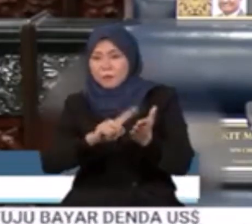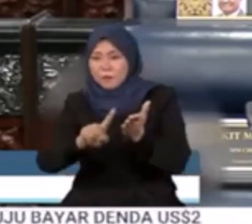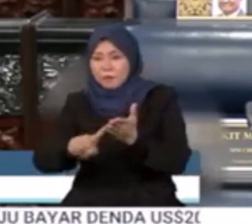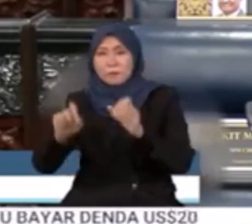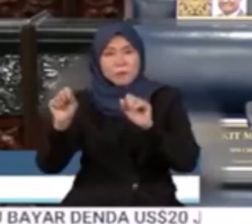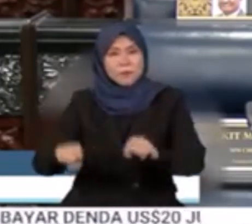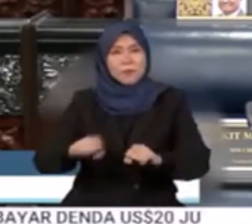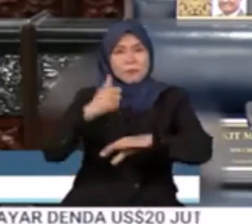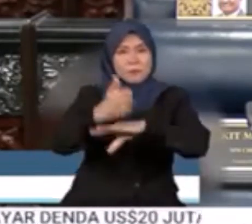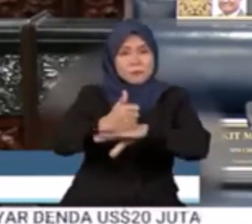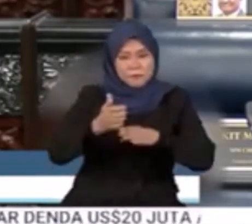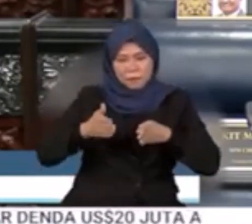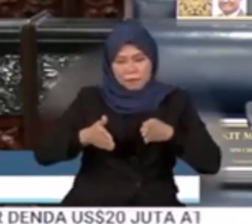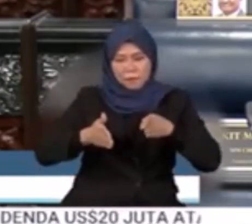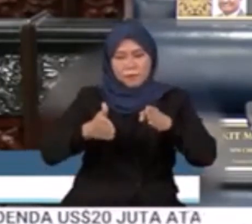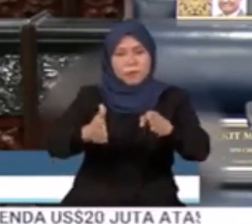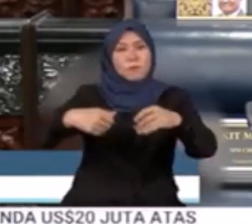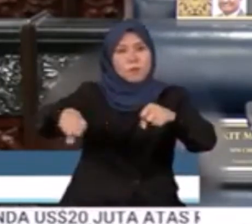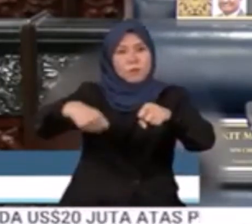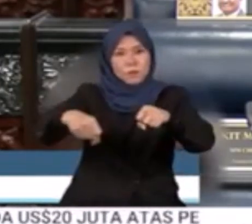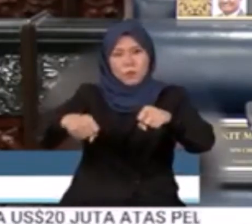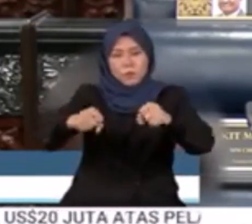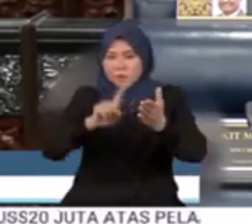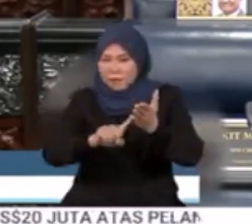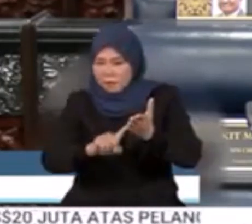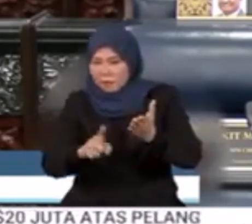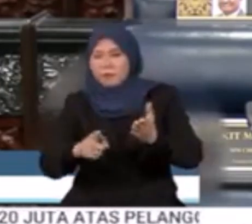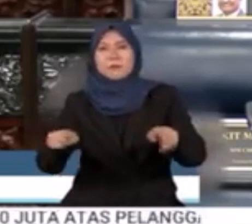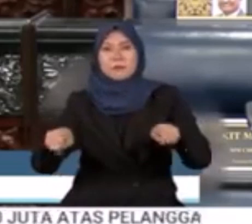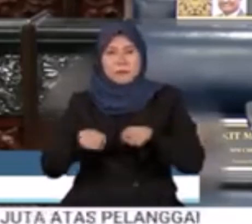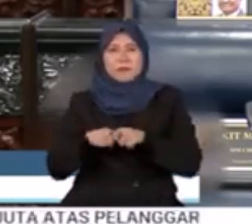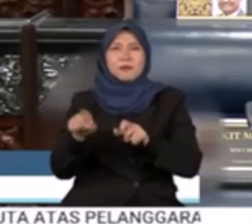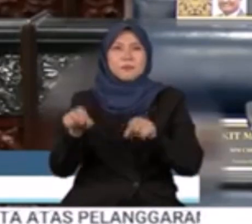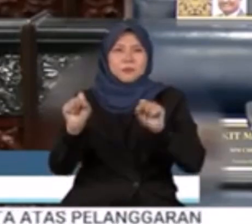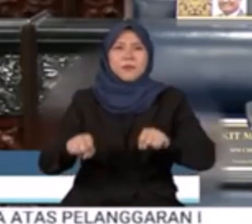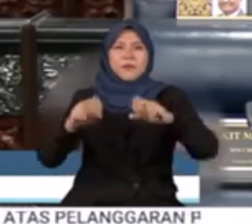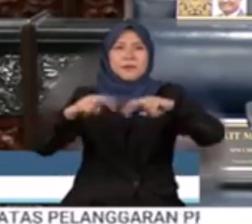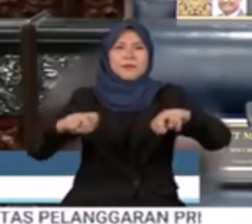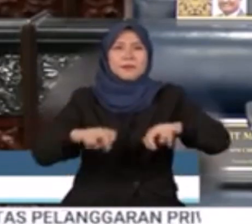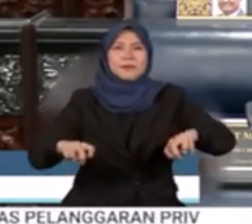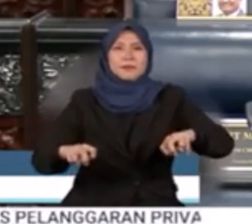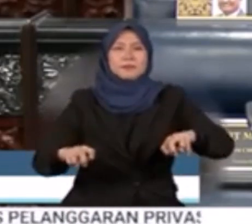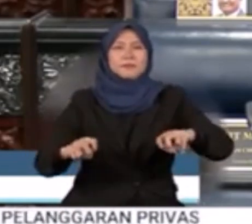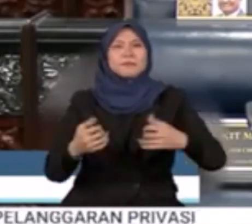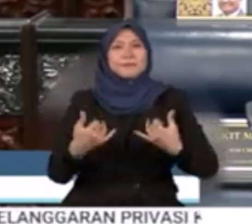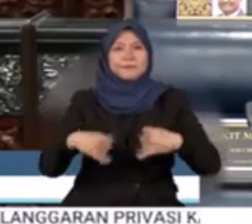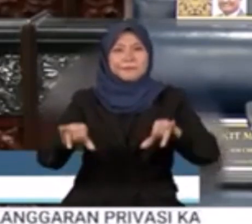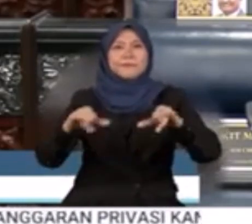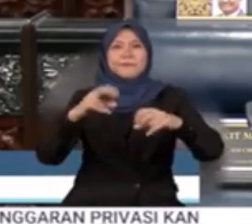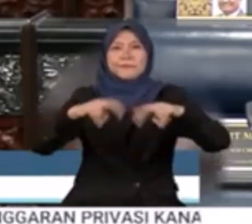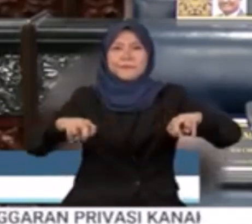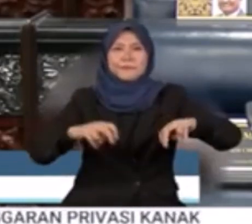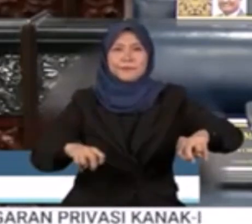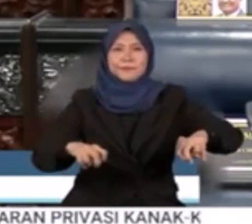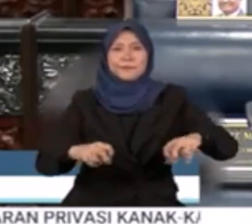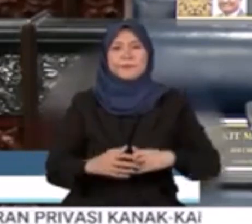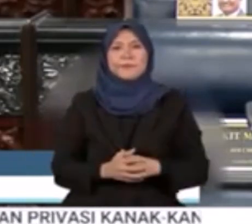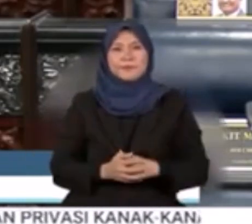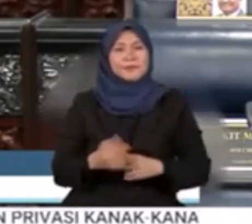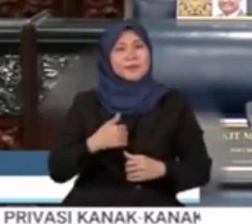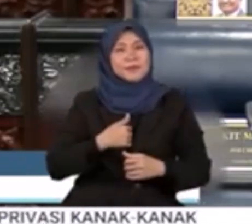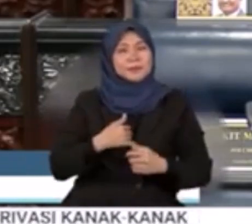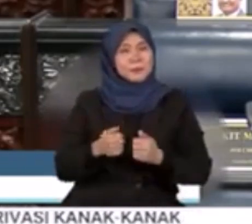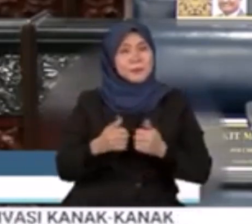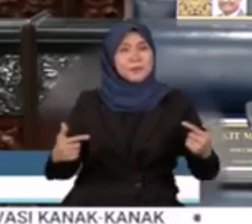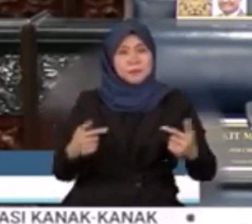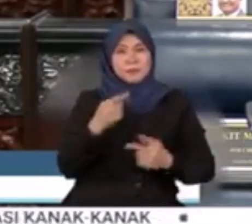dibina laluan motosikal mungkin boleh dibuat kajian. Sekarang ini dalam kajian tetapi saya berani